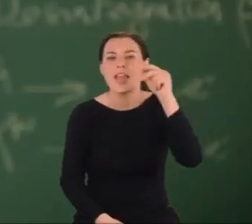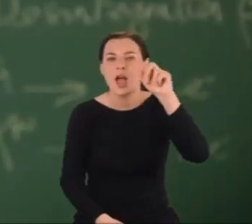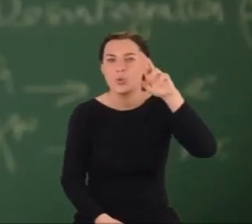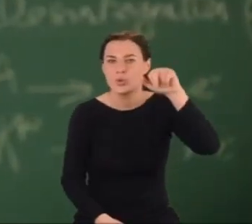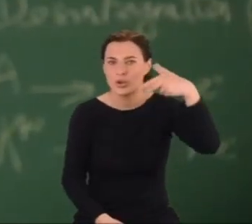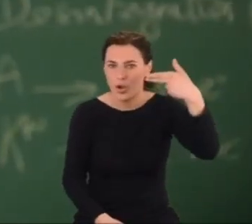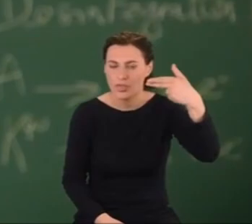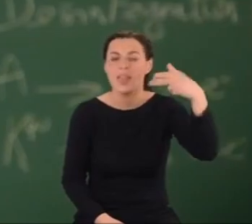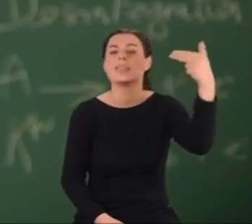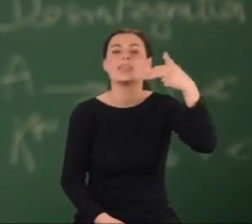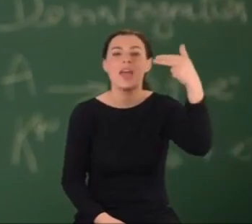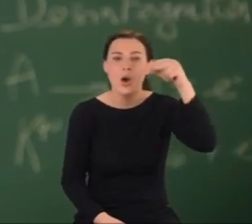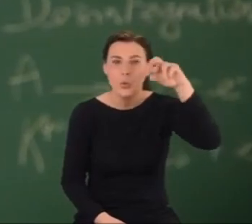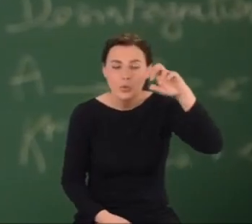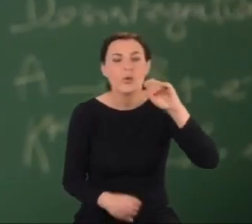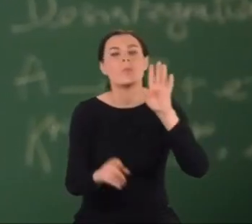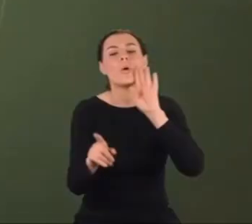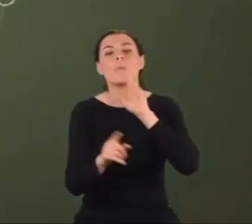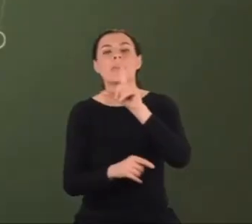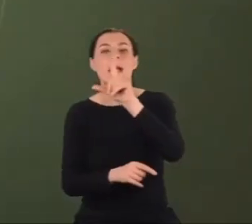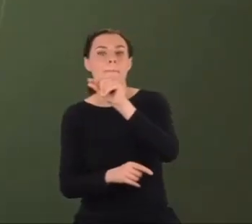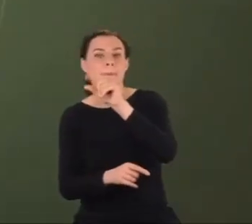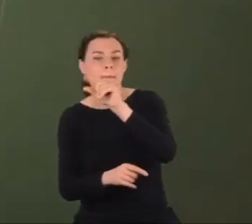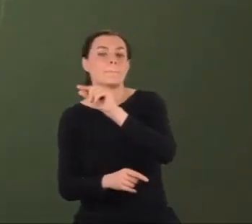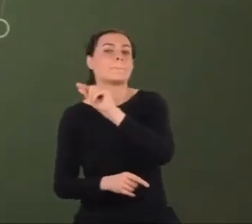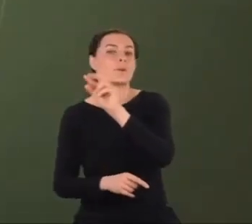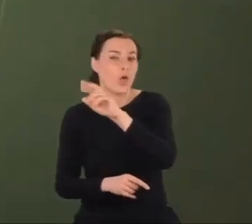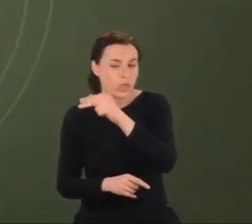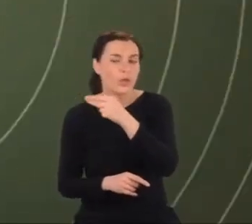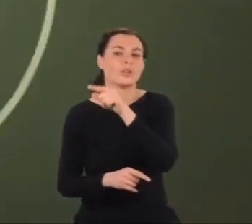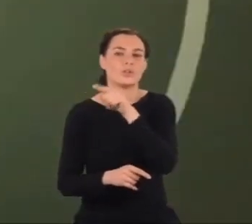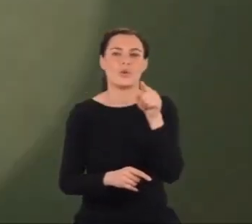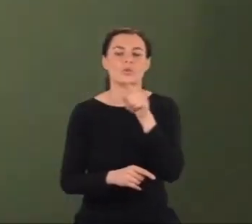Neutron zaś, podobnie jak proton, stanowi cząstkę elementarną.